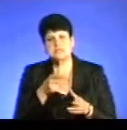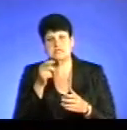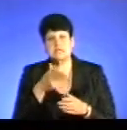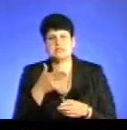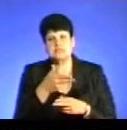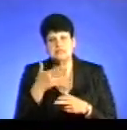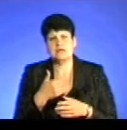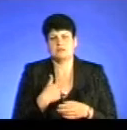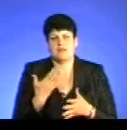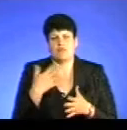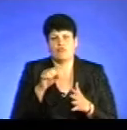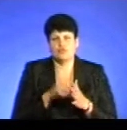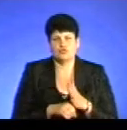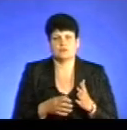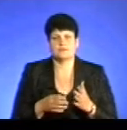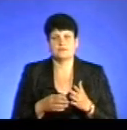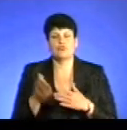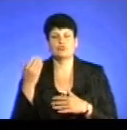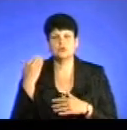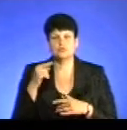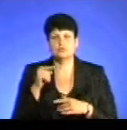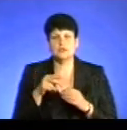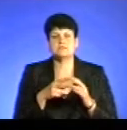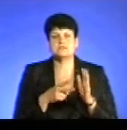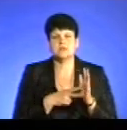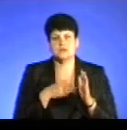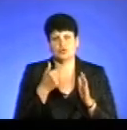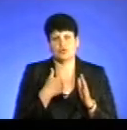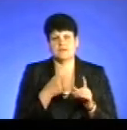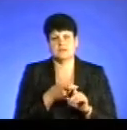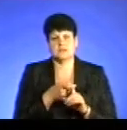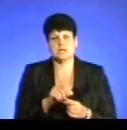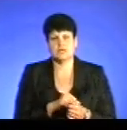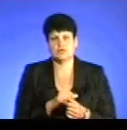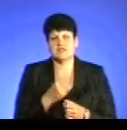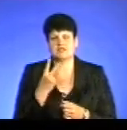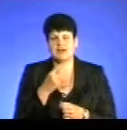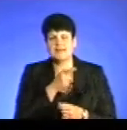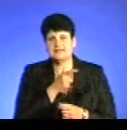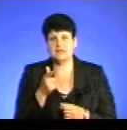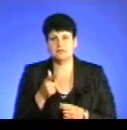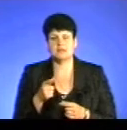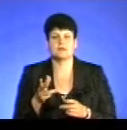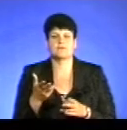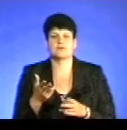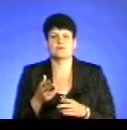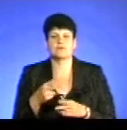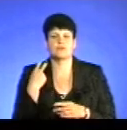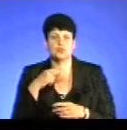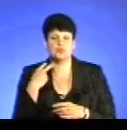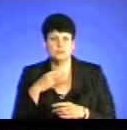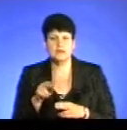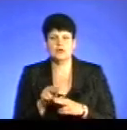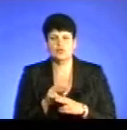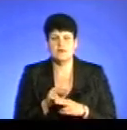У минулому Ігоря Деречівського 17 років залежності від наркотиків. Два терміни в виправних колоніях. Лікування у